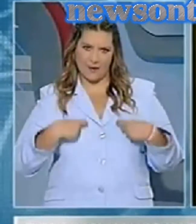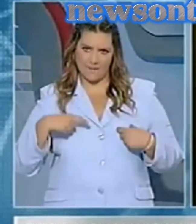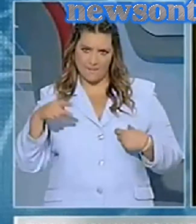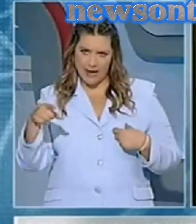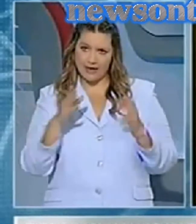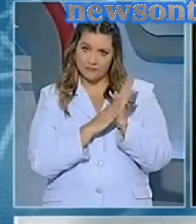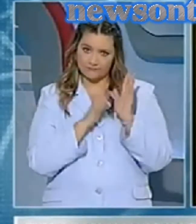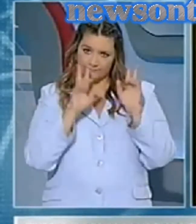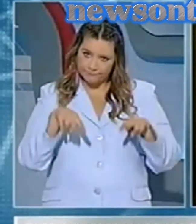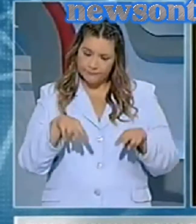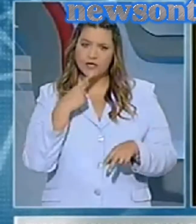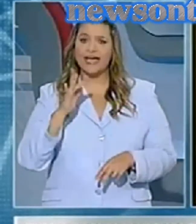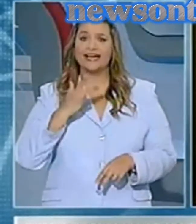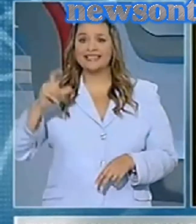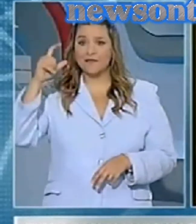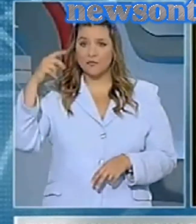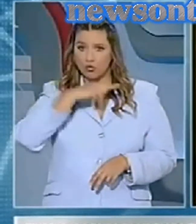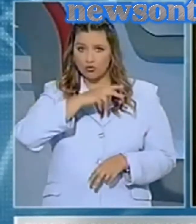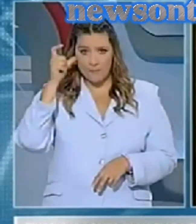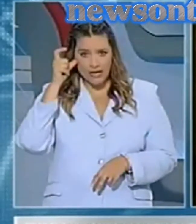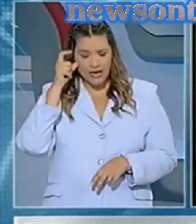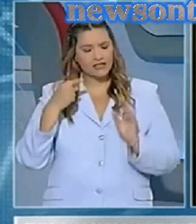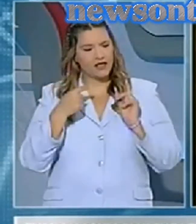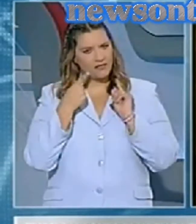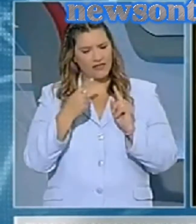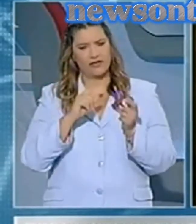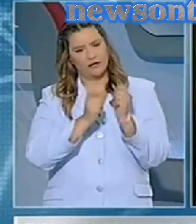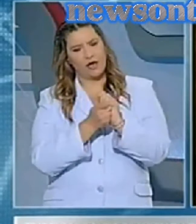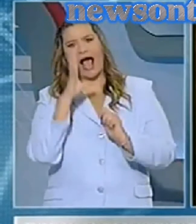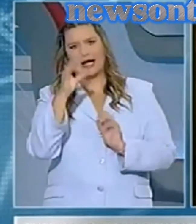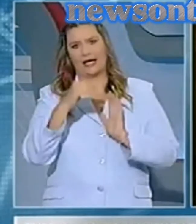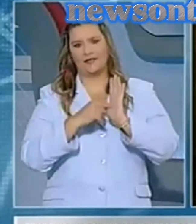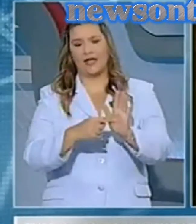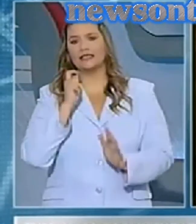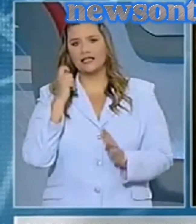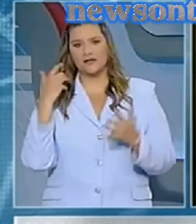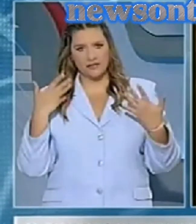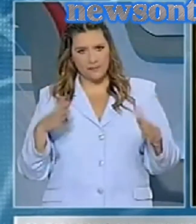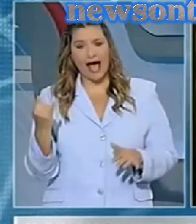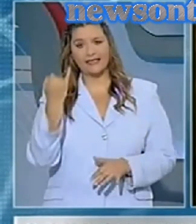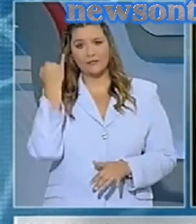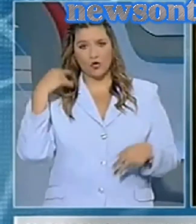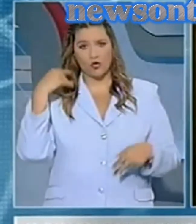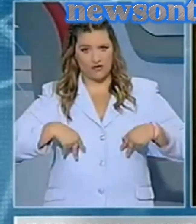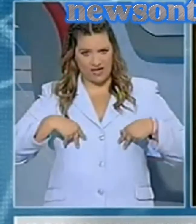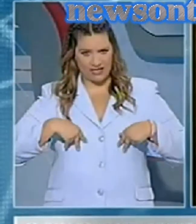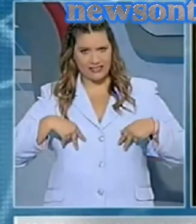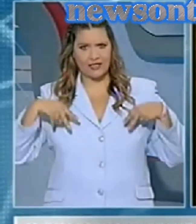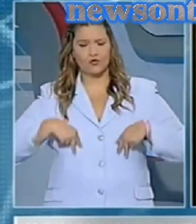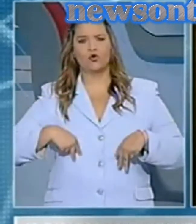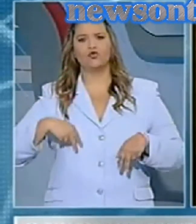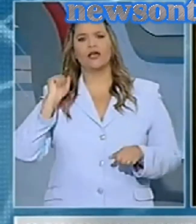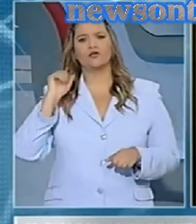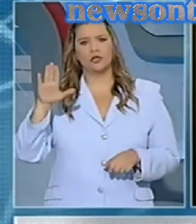Σαμαράς διαβεβαίωσε ότι η Χρυσή Αυγή θα απομυθοποιηθεί πλήρως. Σε συνένευξή του, παραχώρησε το μεσημέρι, ο Αντιπρόεδρος της Κυβέρνησης και